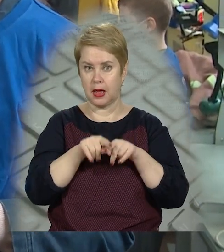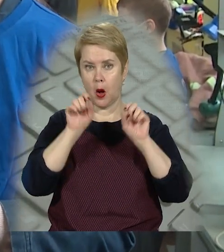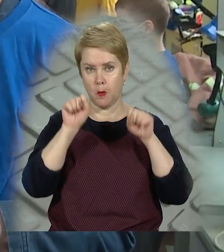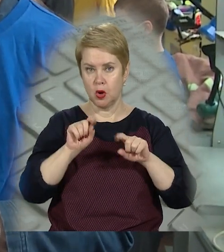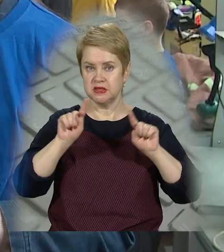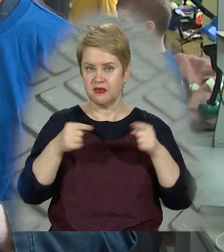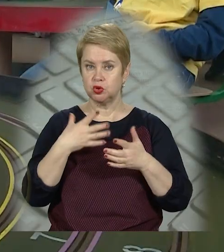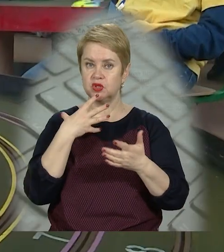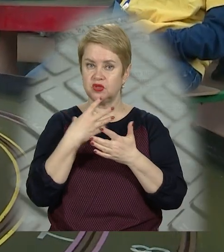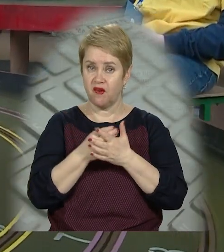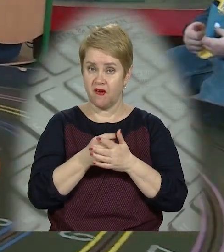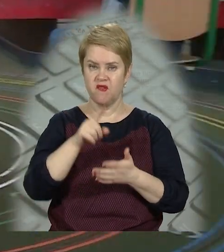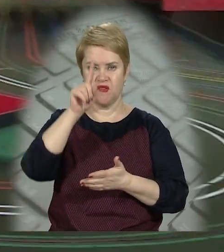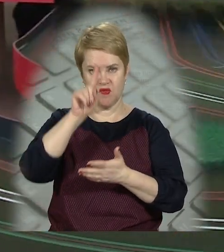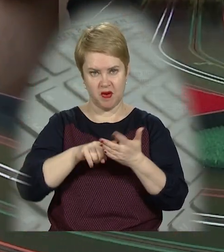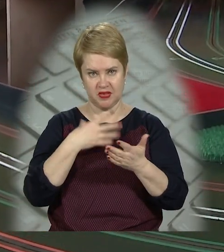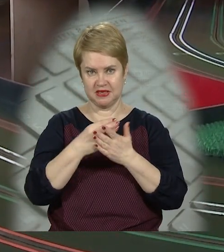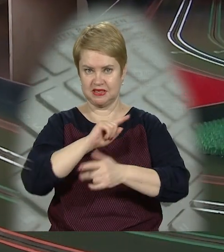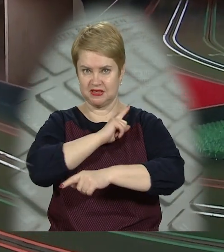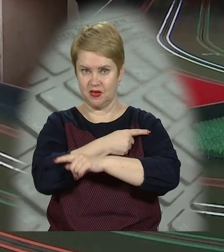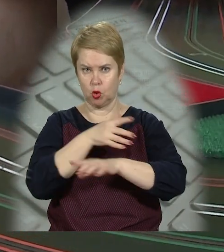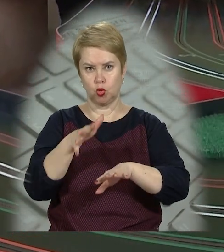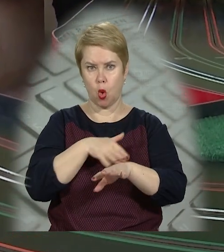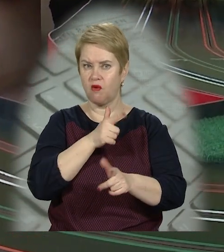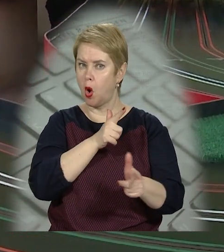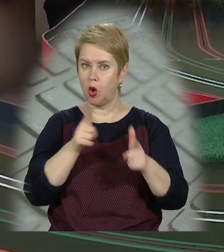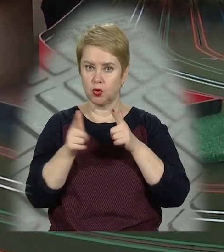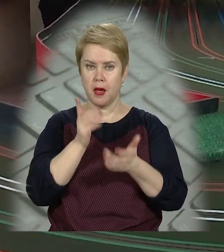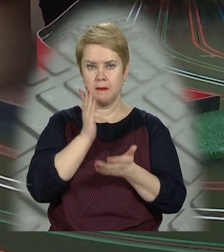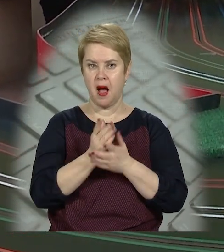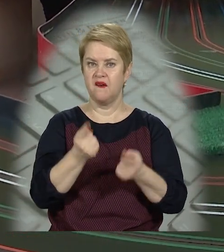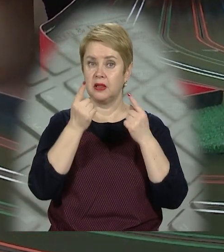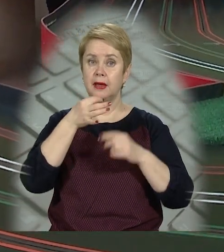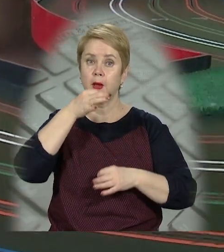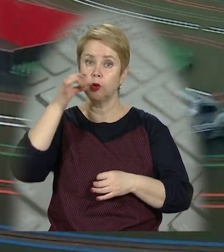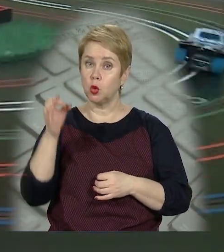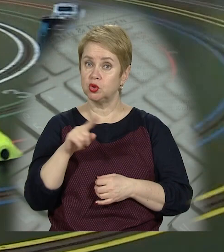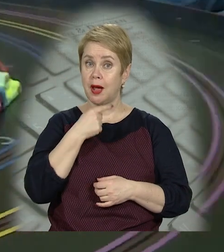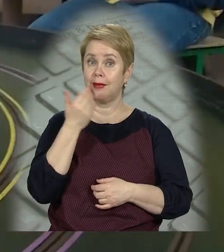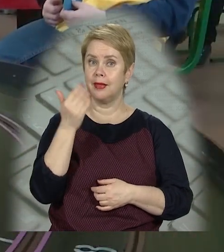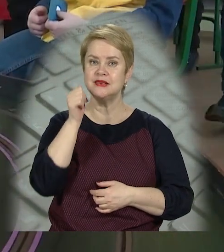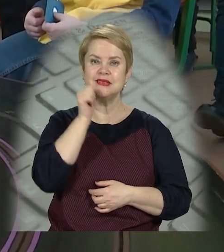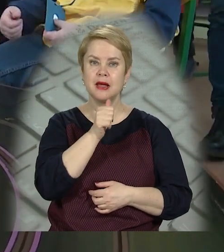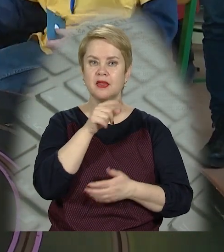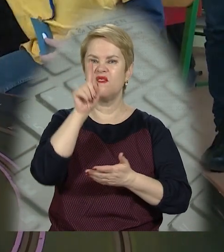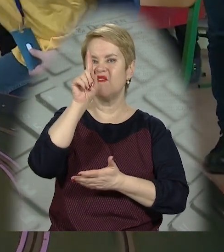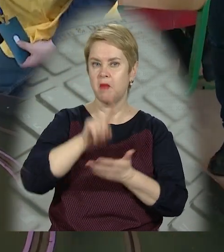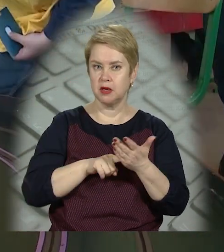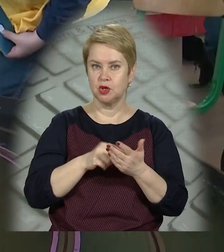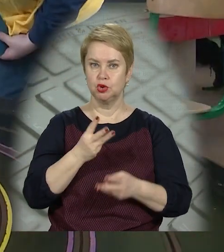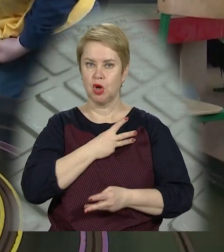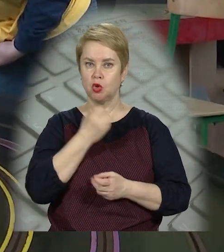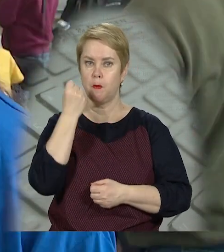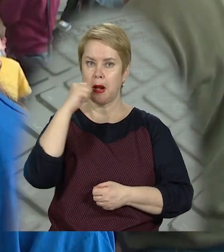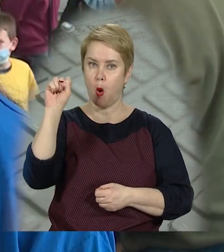можливість створити щось своє. Впевнена у своїх силах, адже довго готувалася та має великий досвід. Каже, її секретом впевненості –